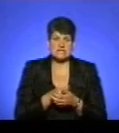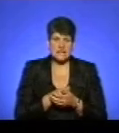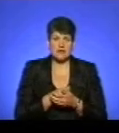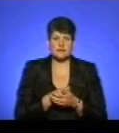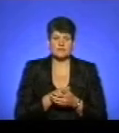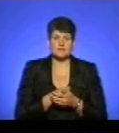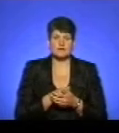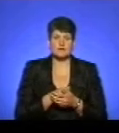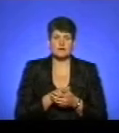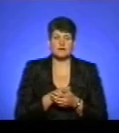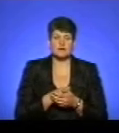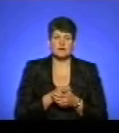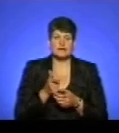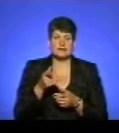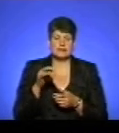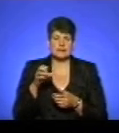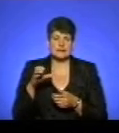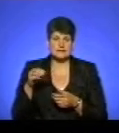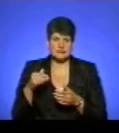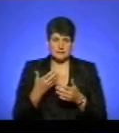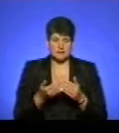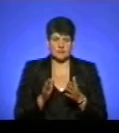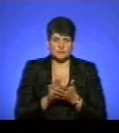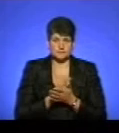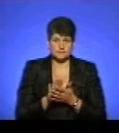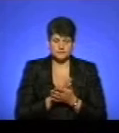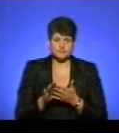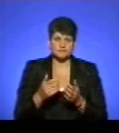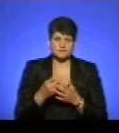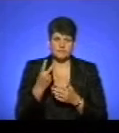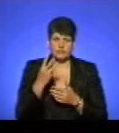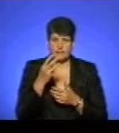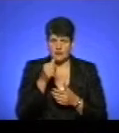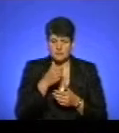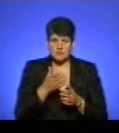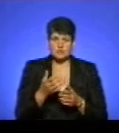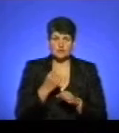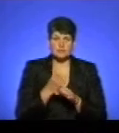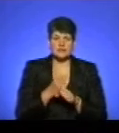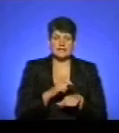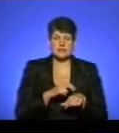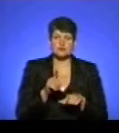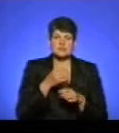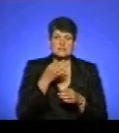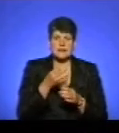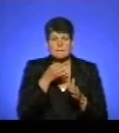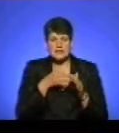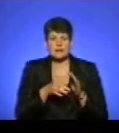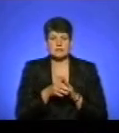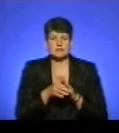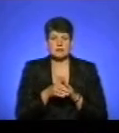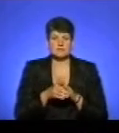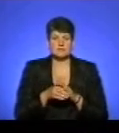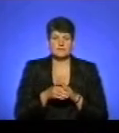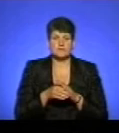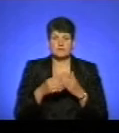деглементизацію, або ще віку не досягнули, там, до два місяці, три. Зробили, лікар щось сказав, підказав. І